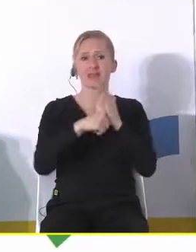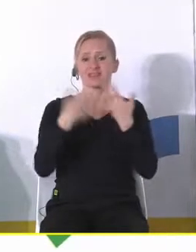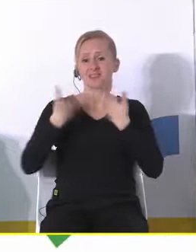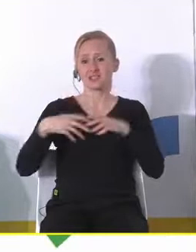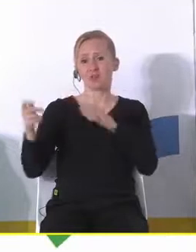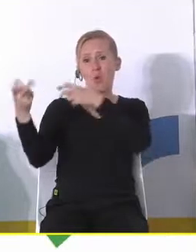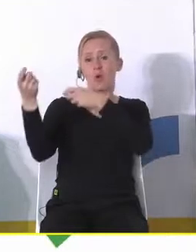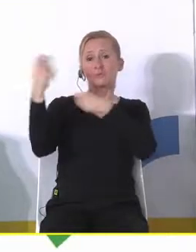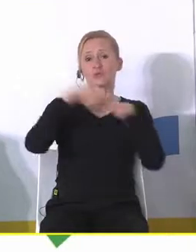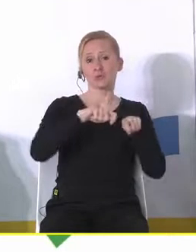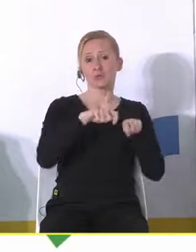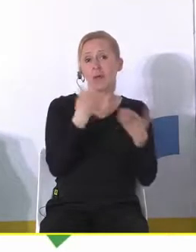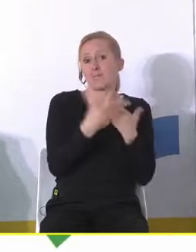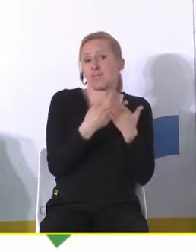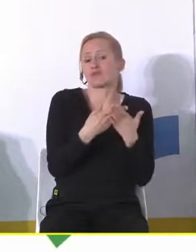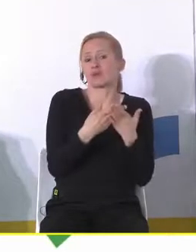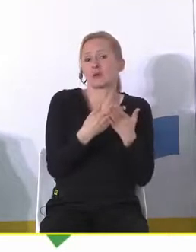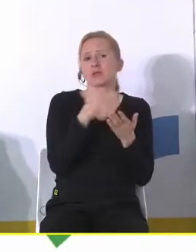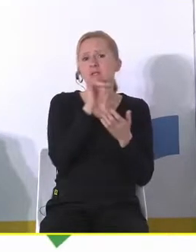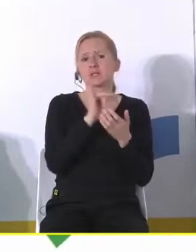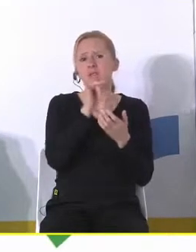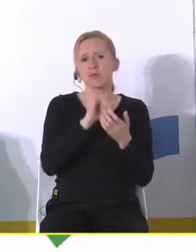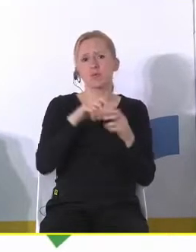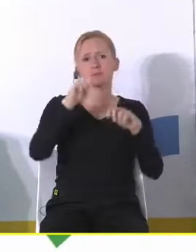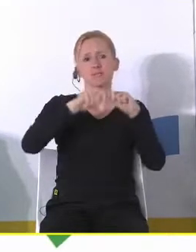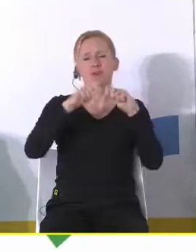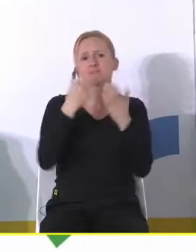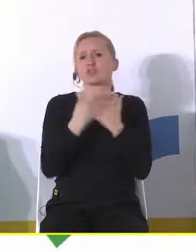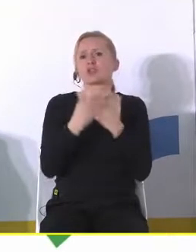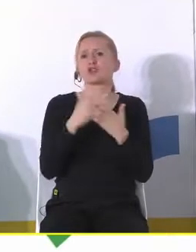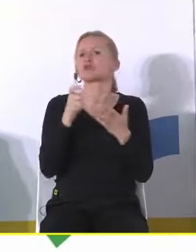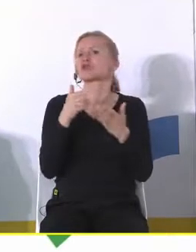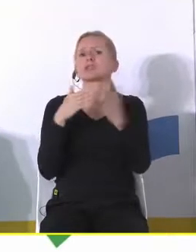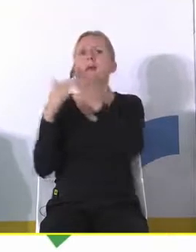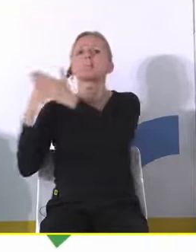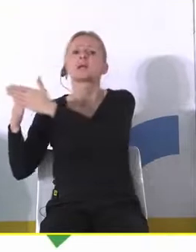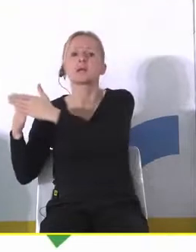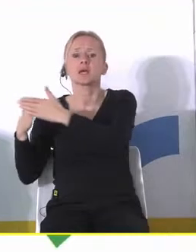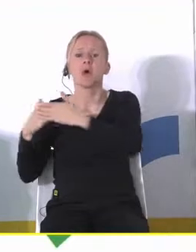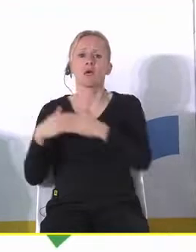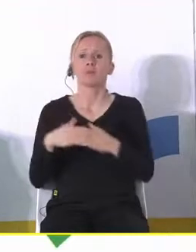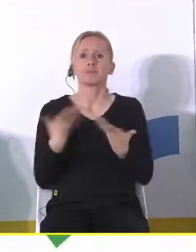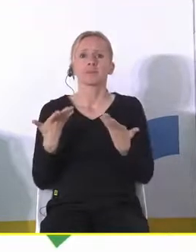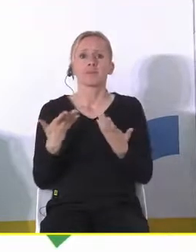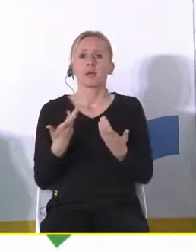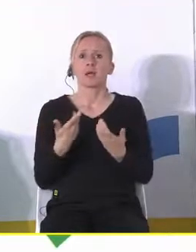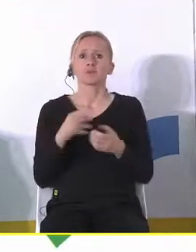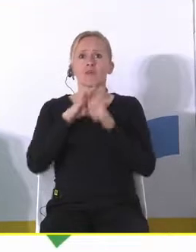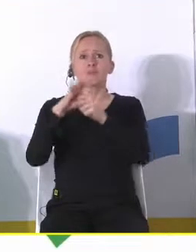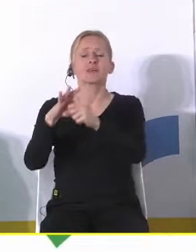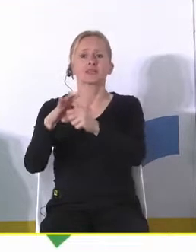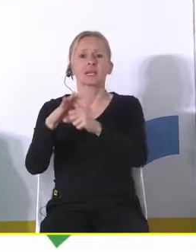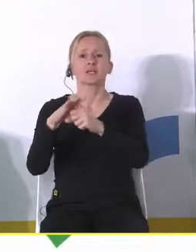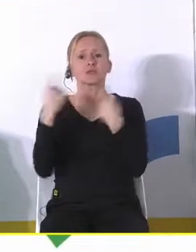chcą przyjechać to dlaczego tak spróbujmy zidentyfikować bariery które mogłyby które doprowadzają